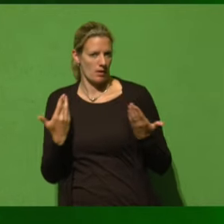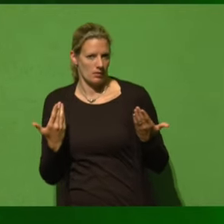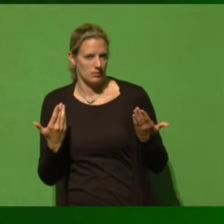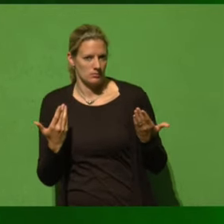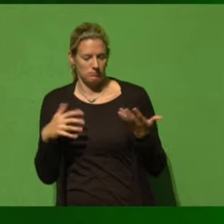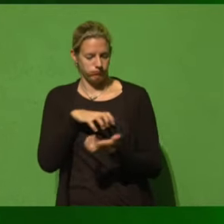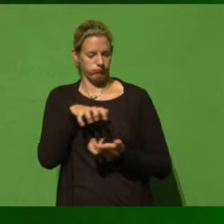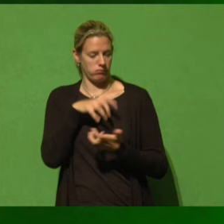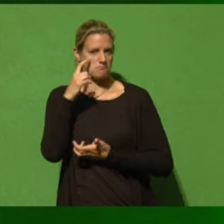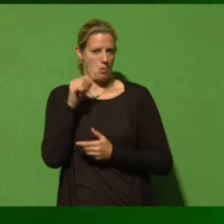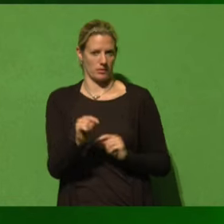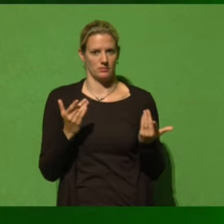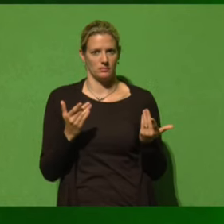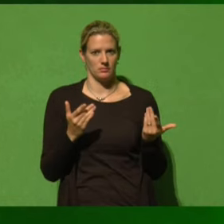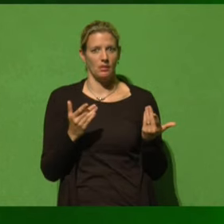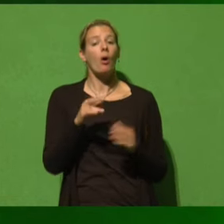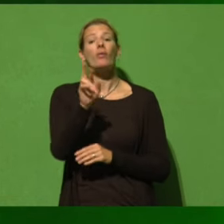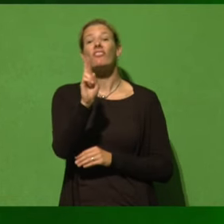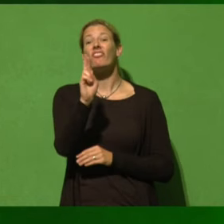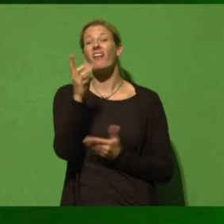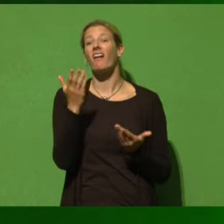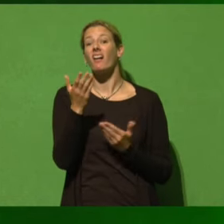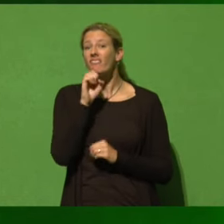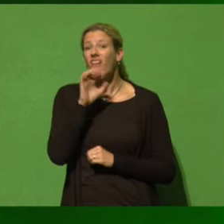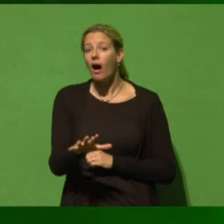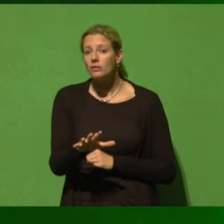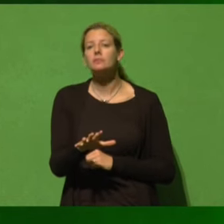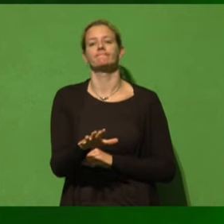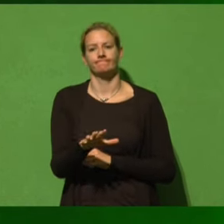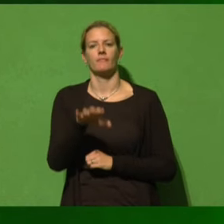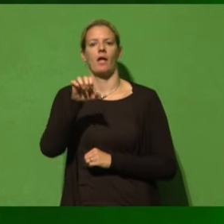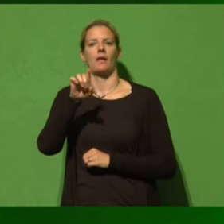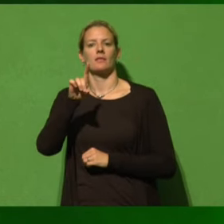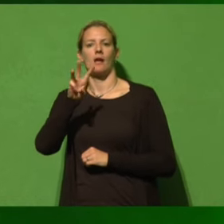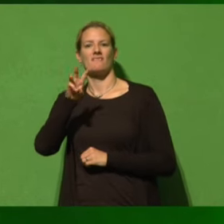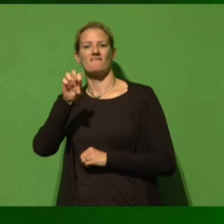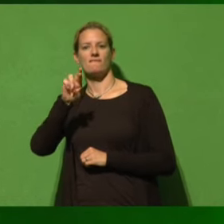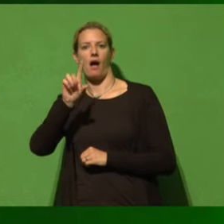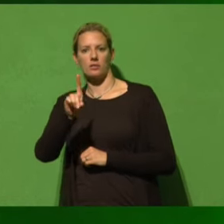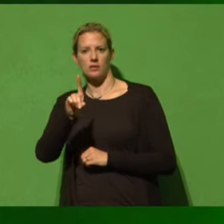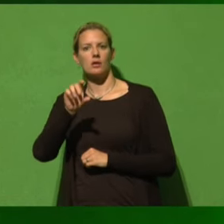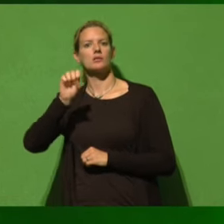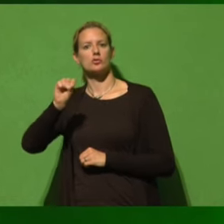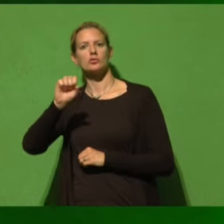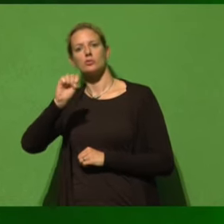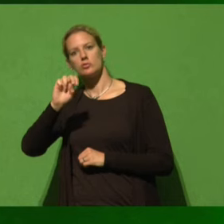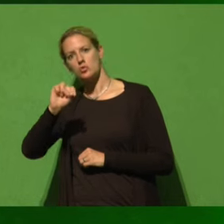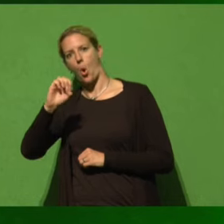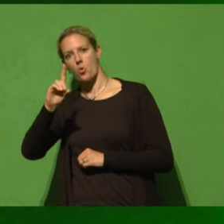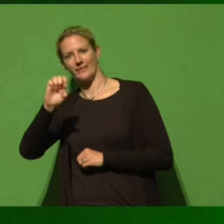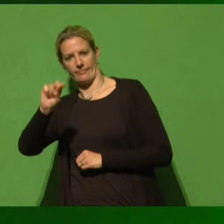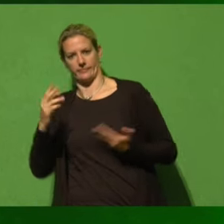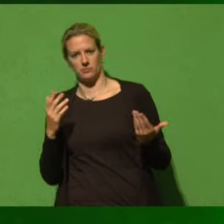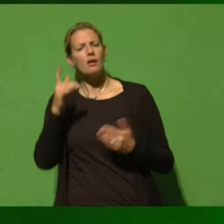durch den mutigen Whistleblower Edward Snowden ins Rollen gebracht worden ist. Ihr erinnert euch noch, im Herbst 2013,